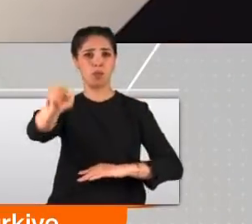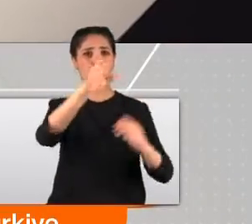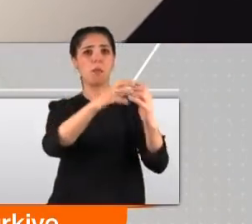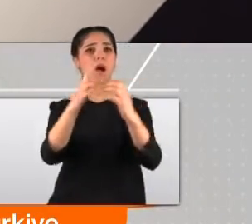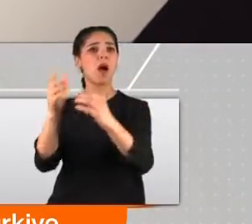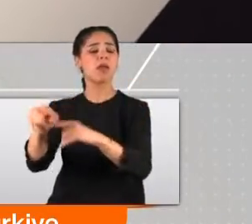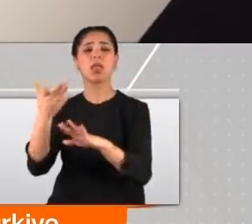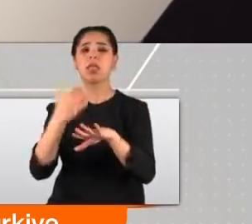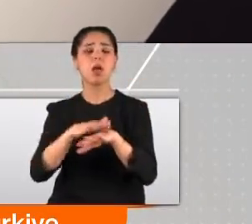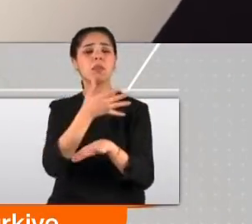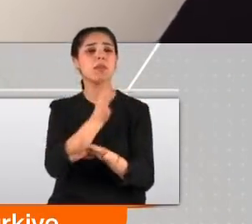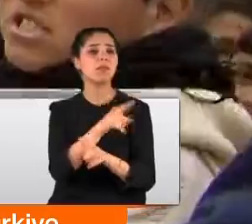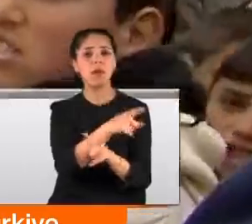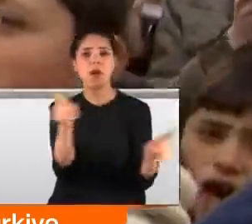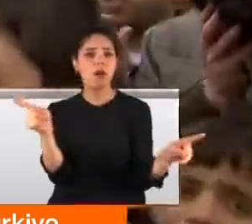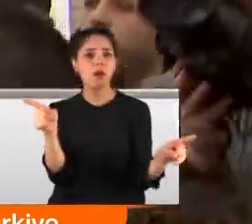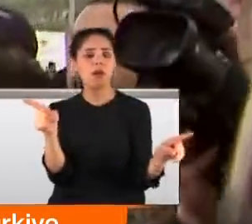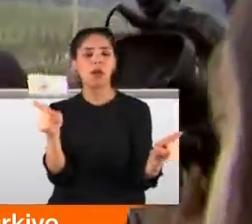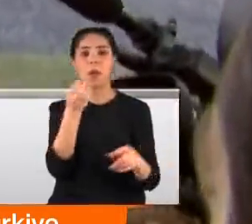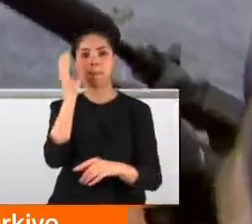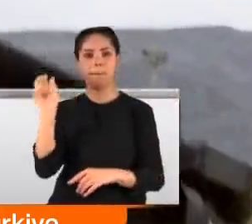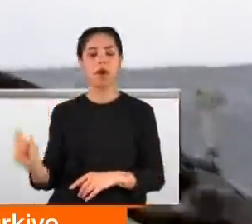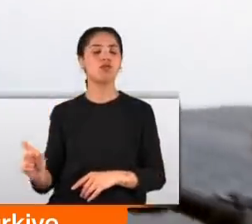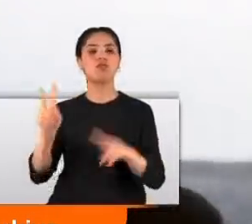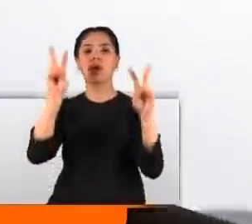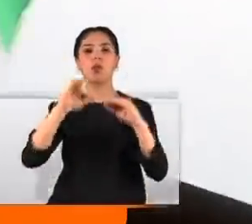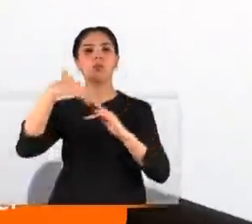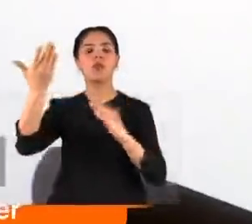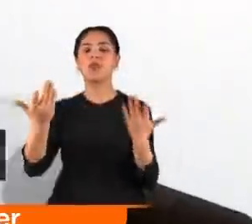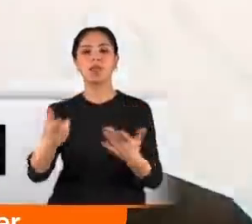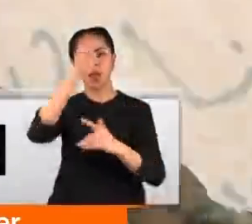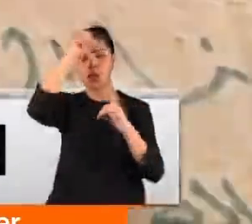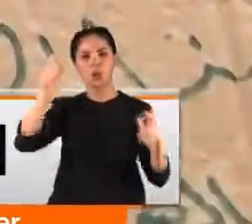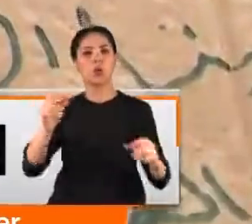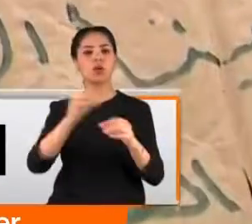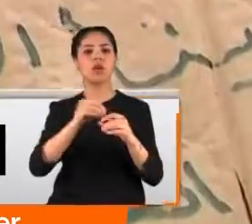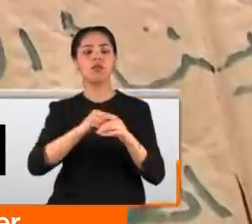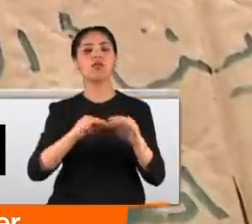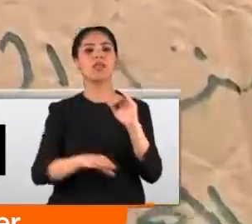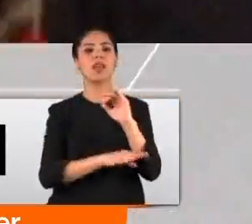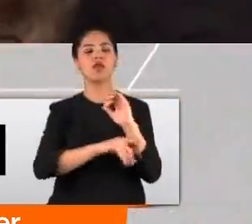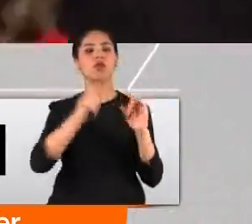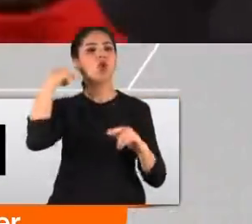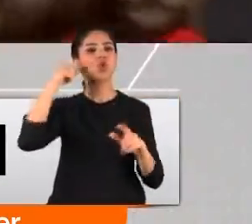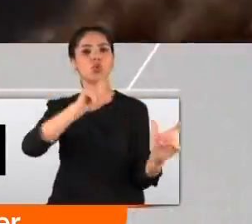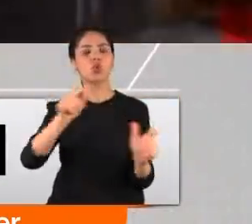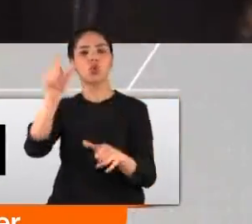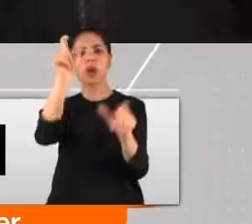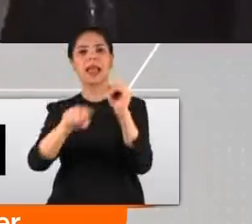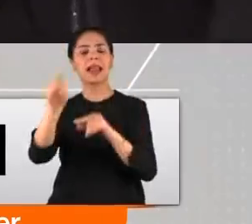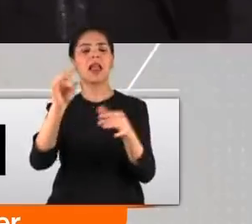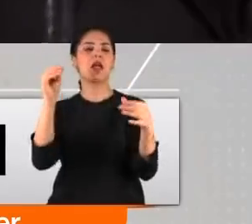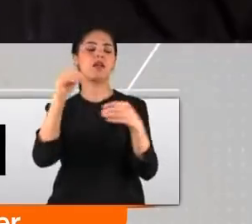yapacaklarını şaşırmış vaziyettedir. Bahçeli'nin gündeminde Türkiye'de yaşayan Suriyeli sığınmacılar da vardı. Önümüzdeki